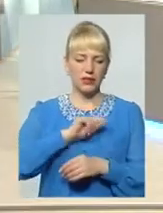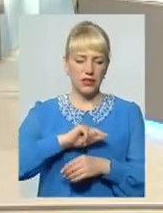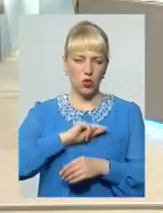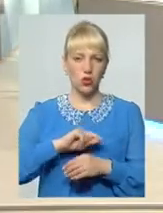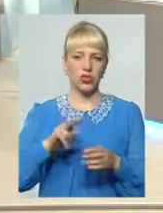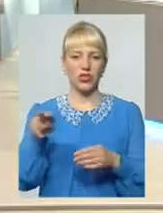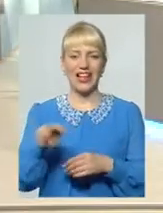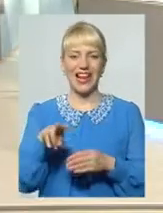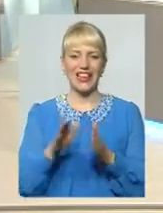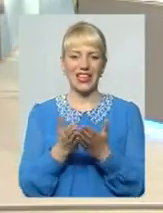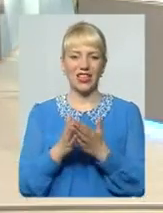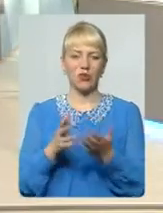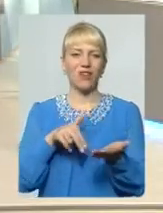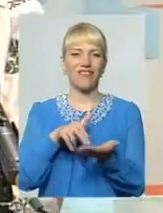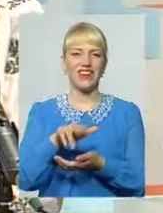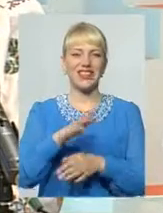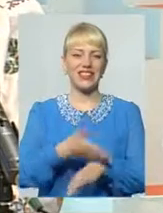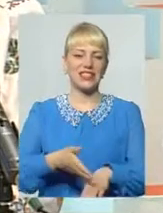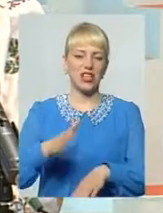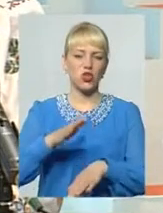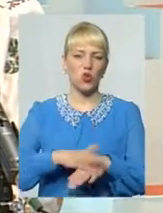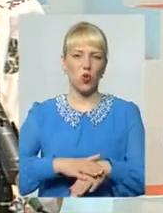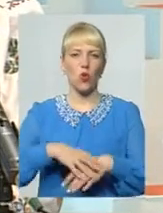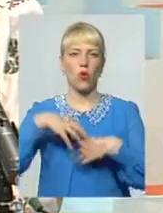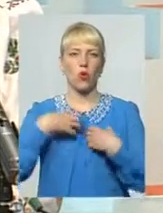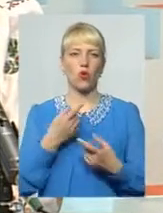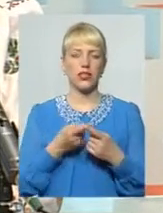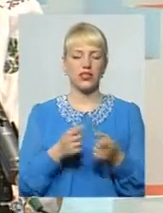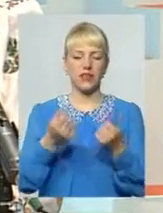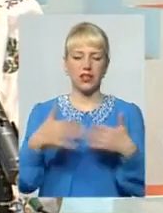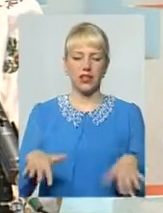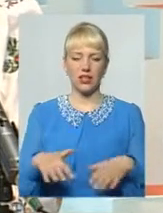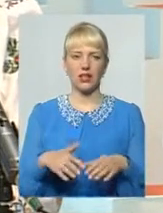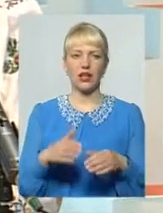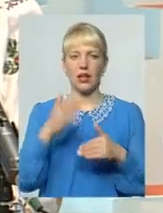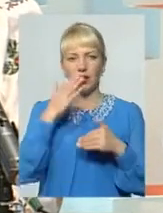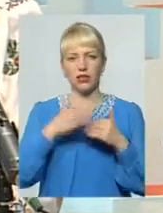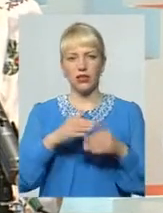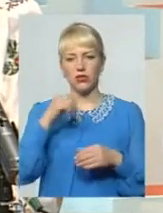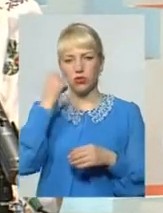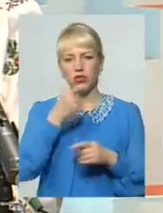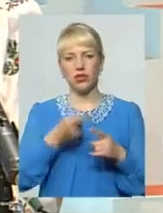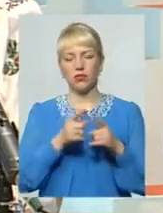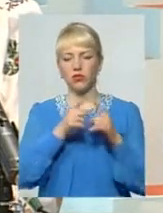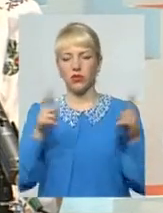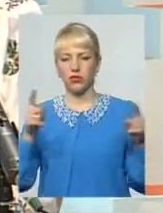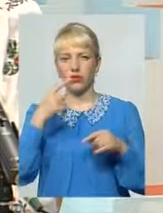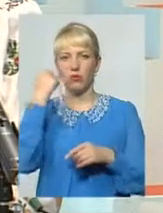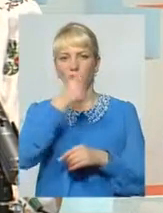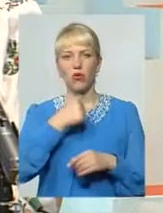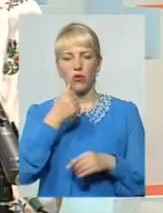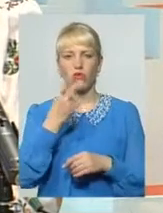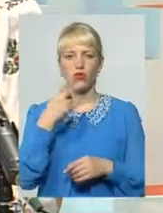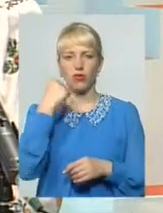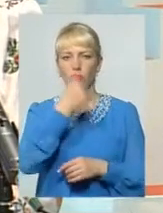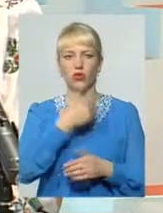з тяжкого горя, а тяжке горе – це втрата близької людини, відбувається протягом року-двох Якщо людина